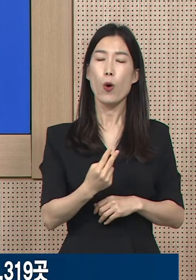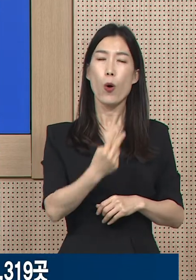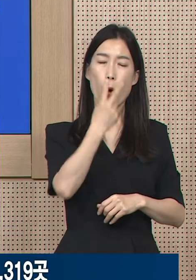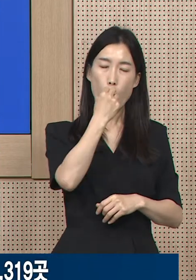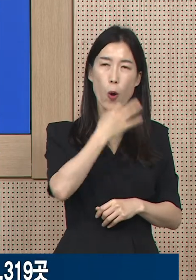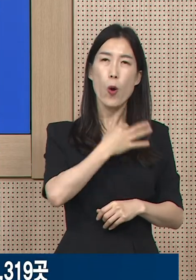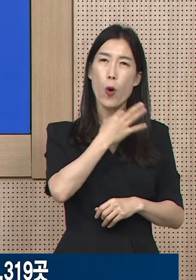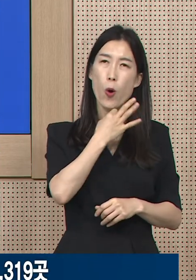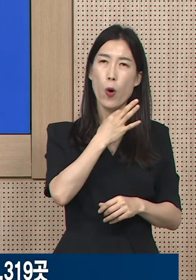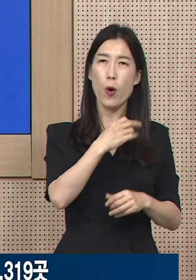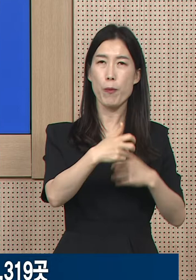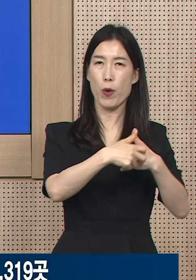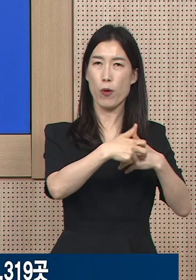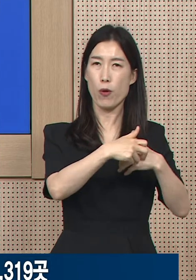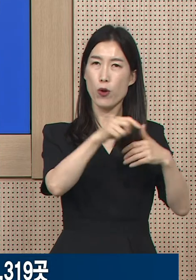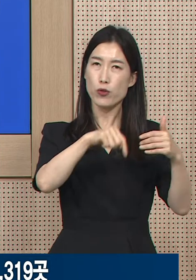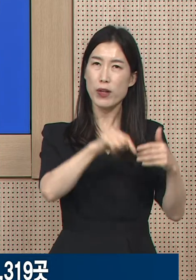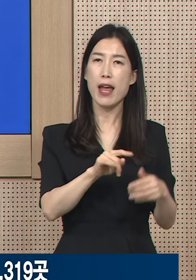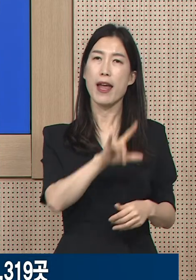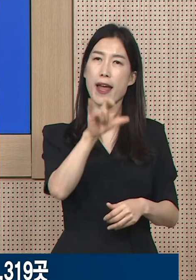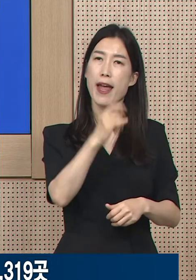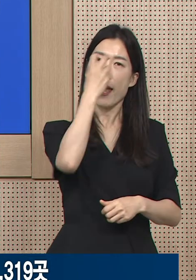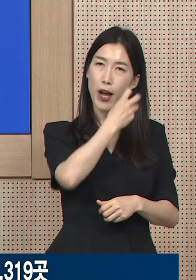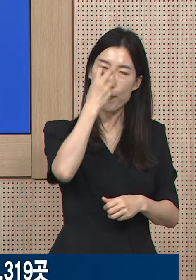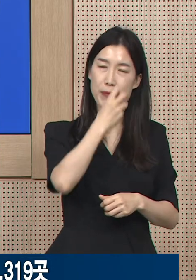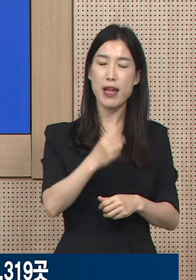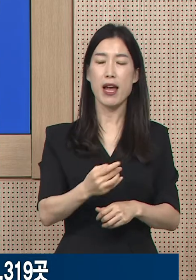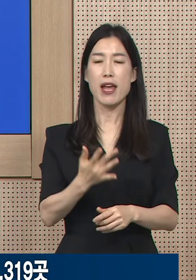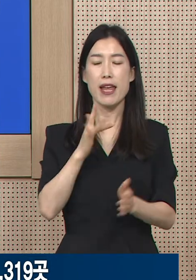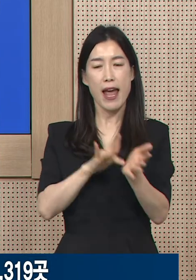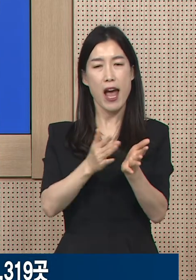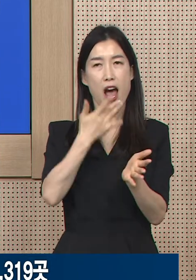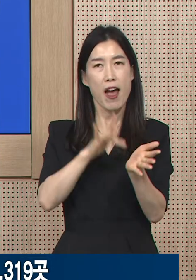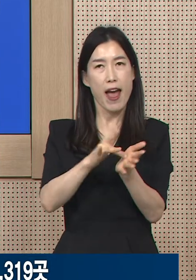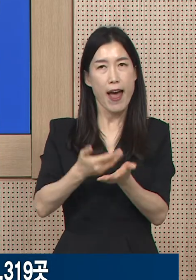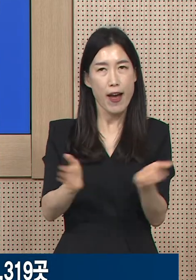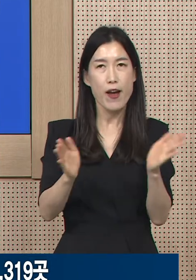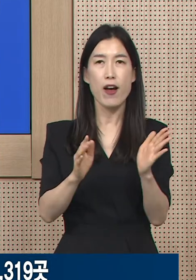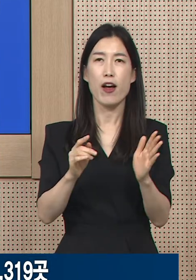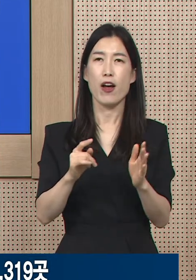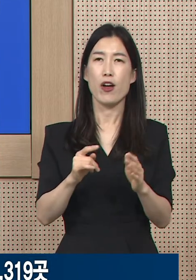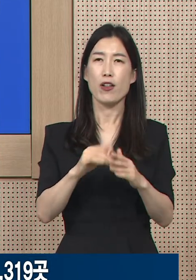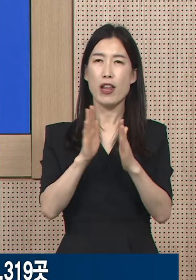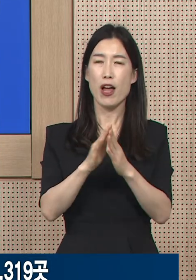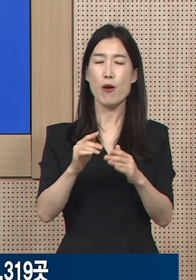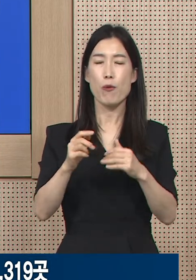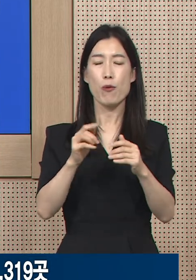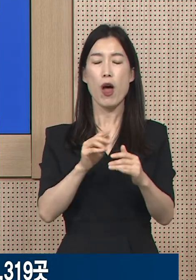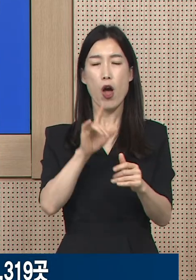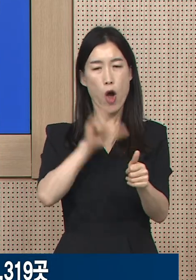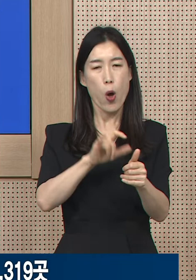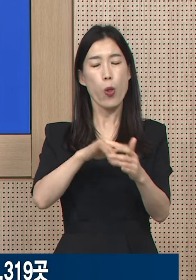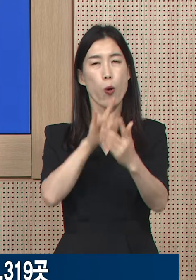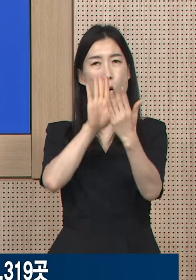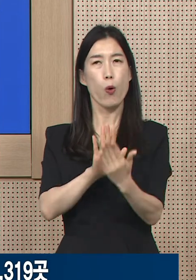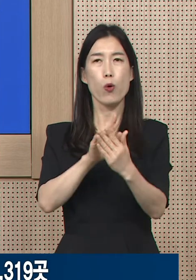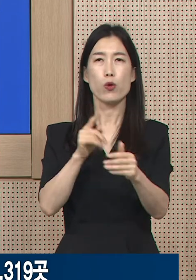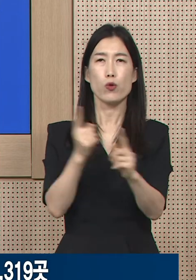먹는 치료제 처방, 확진자 대면 진료가 가능한 원스톱 진료기간은 1,319개소입니다.